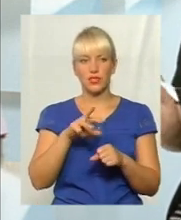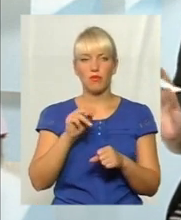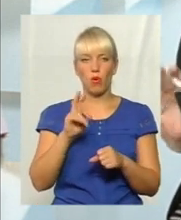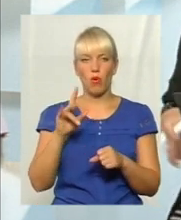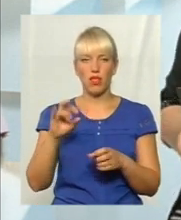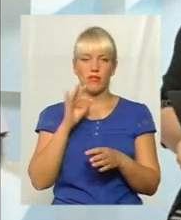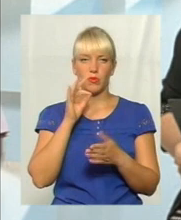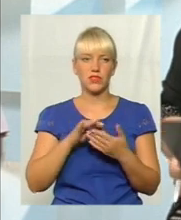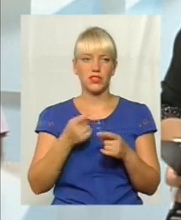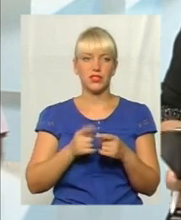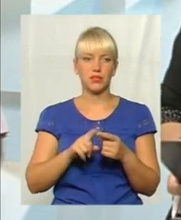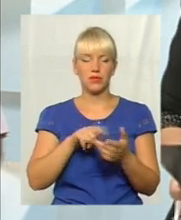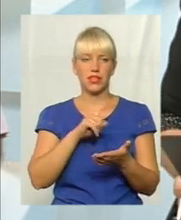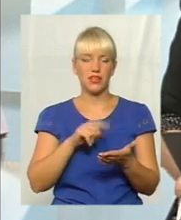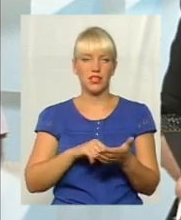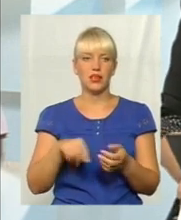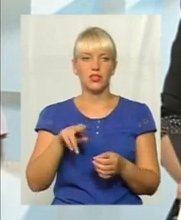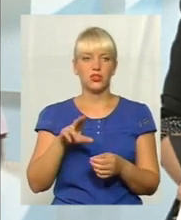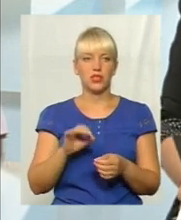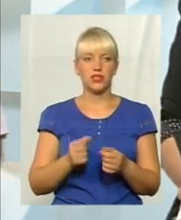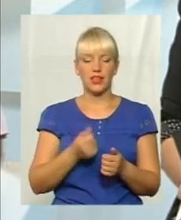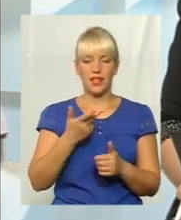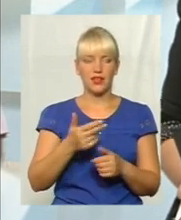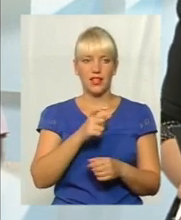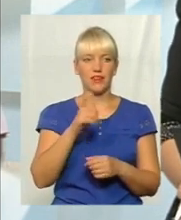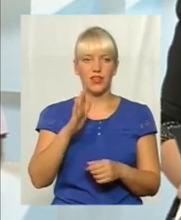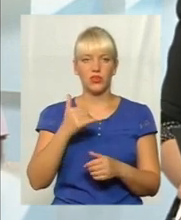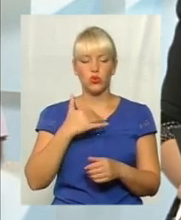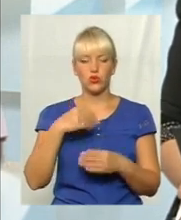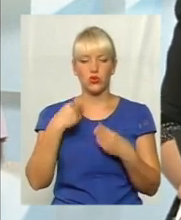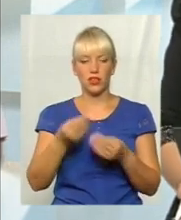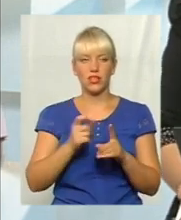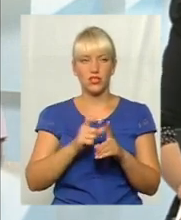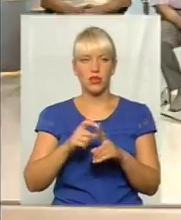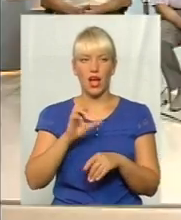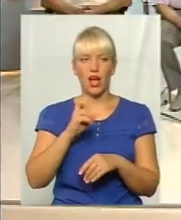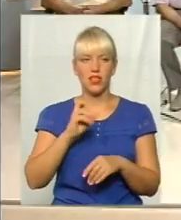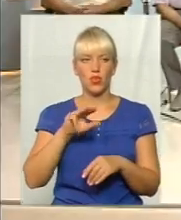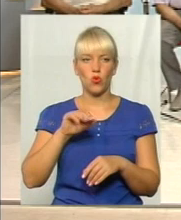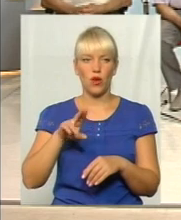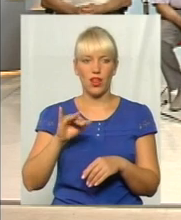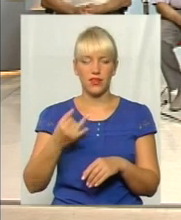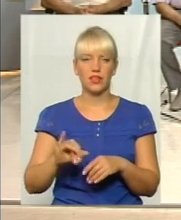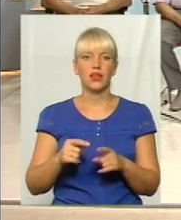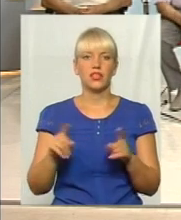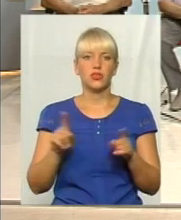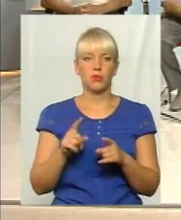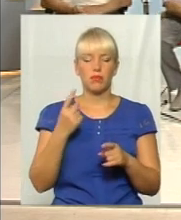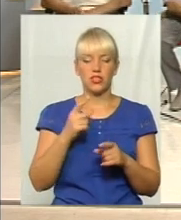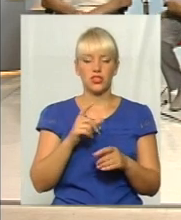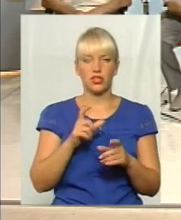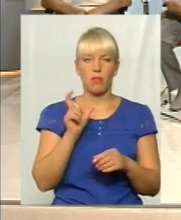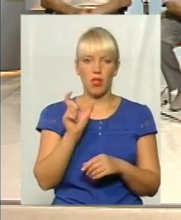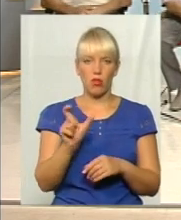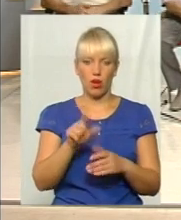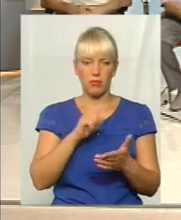відповісти на ці питання за декілька хвилин, оскільки хочу надати слово пану Анатолію, щоб ми вже перший блок питань